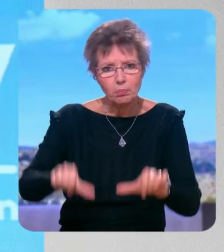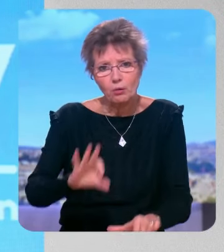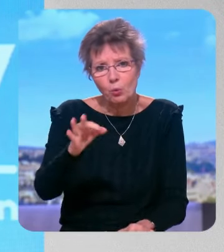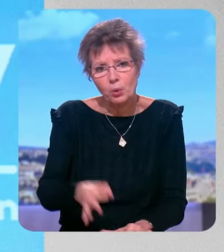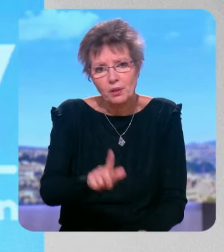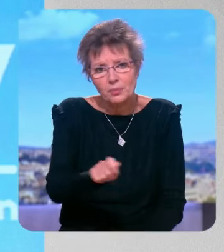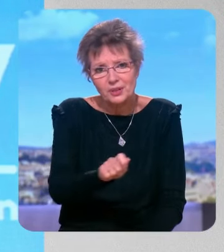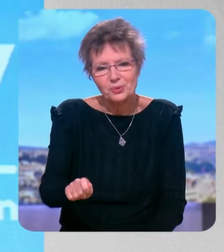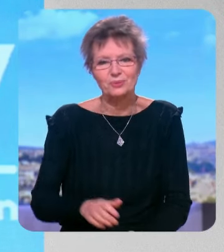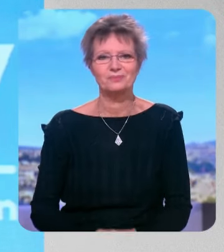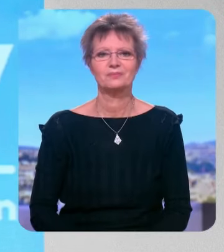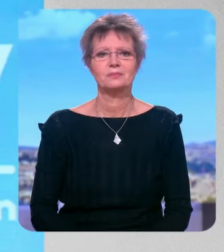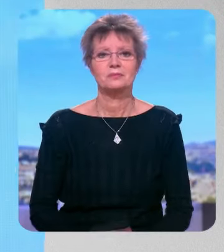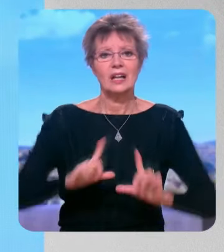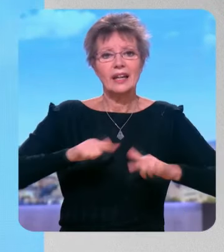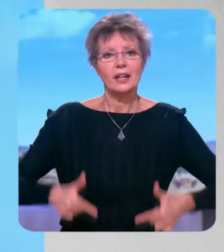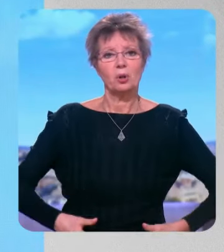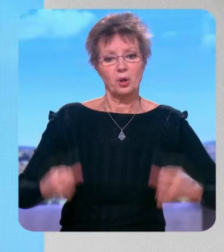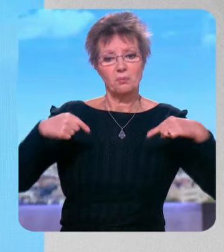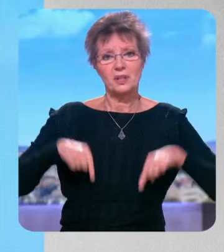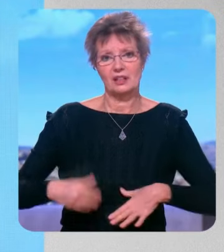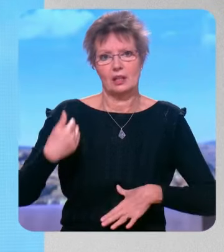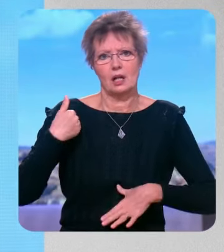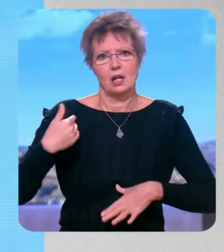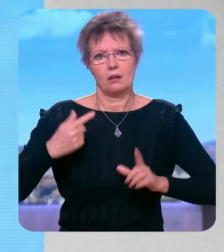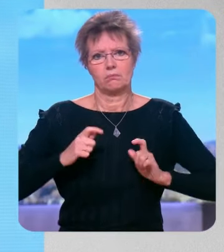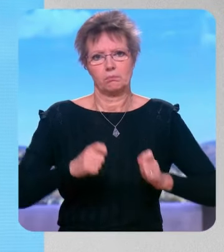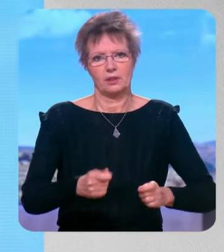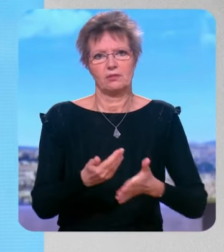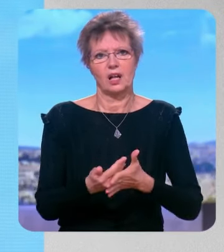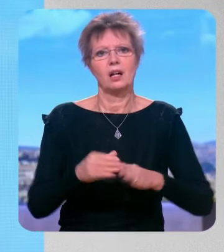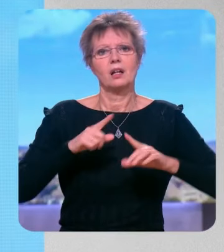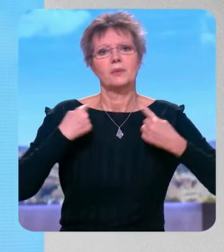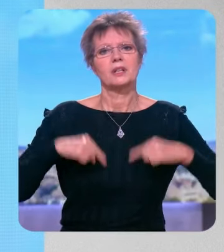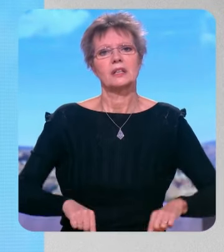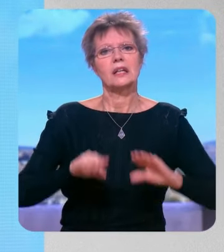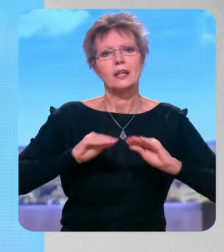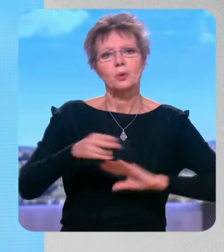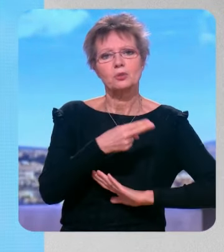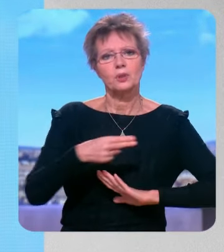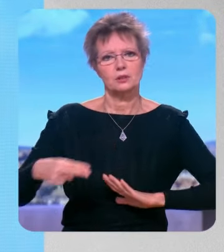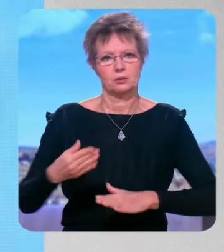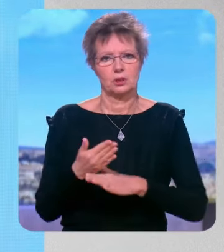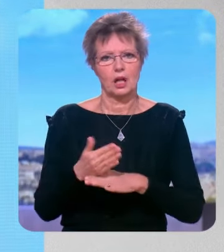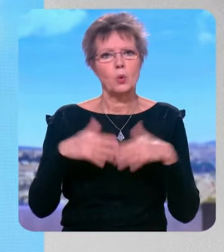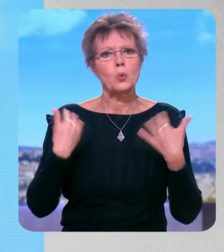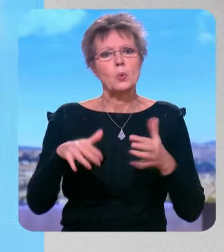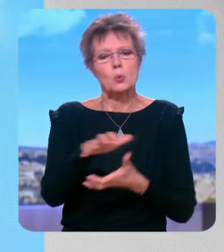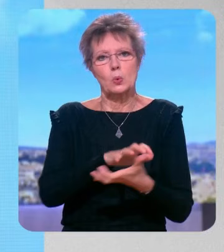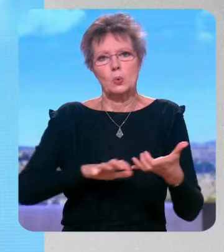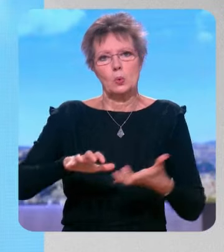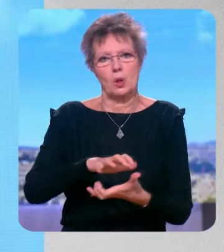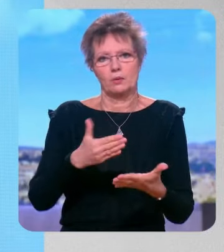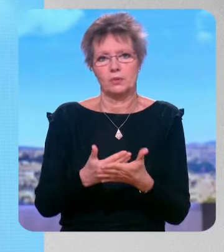vous entendez la perche en parlant d'école il une ministre qui a beaucoup fait parler depuis sa nomination c'est la ministre de l'éducation nationale amélie oudea castra déjà est ce qui vous semble